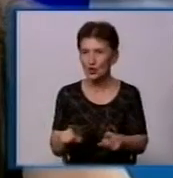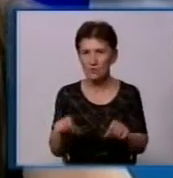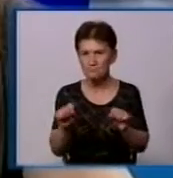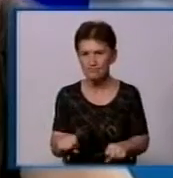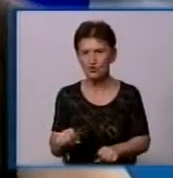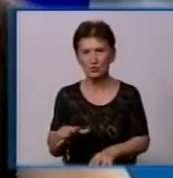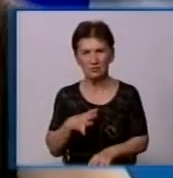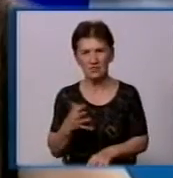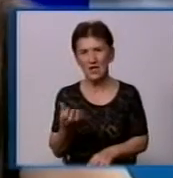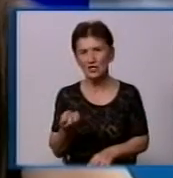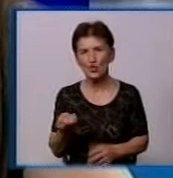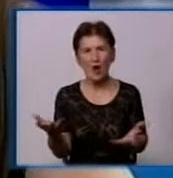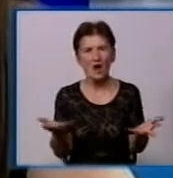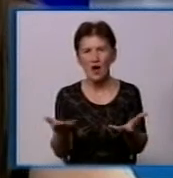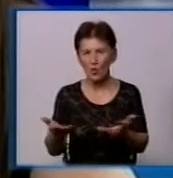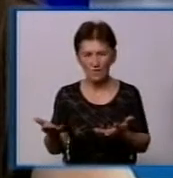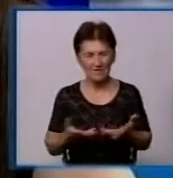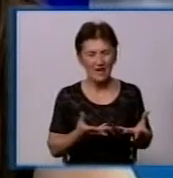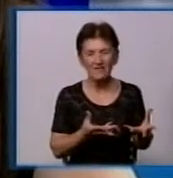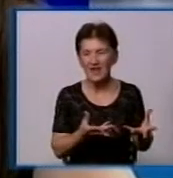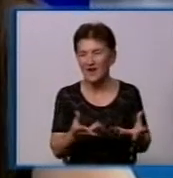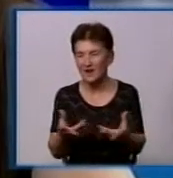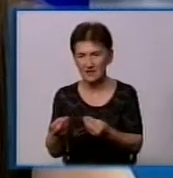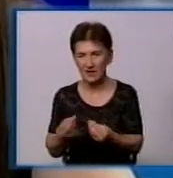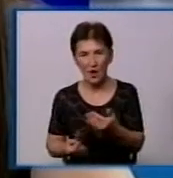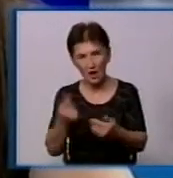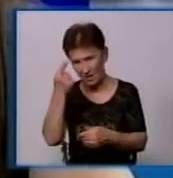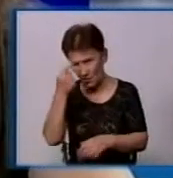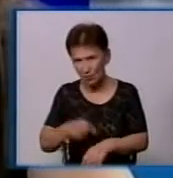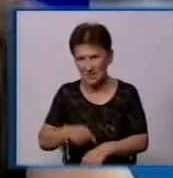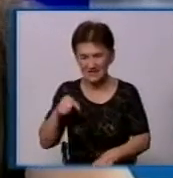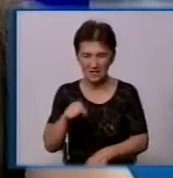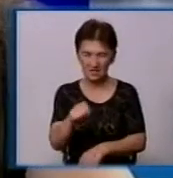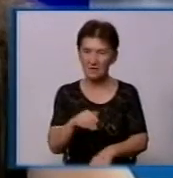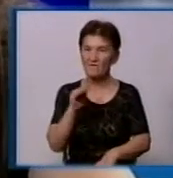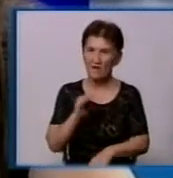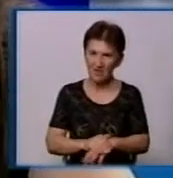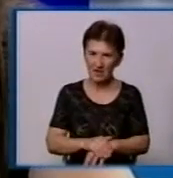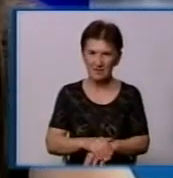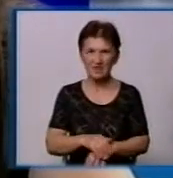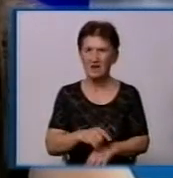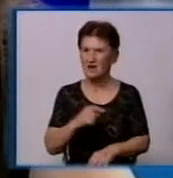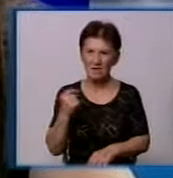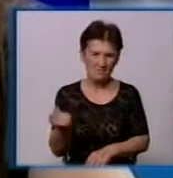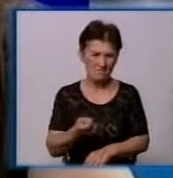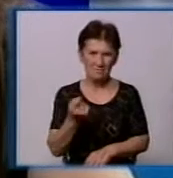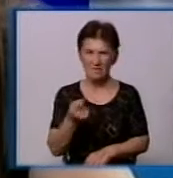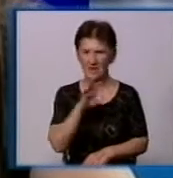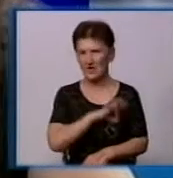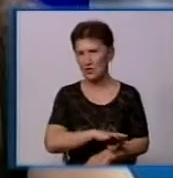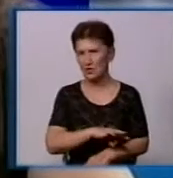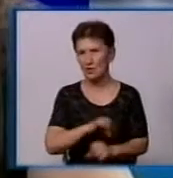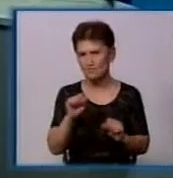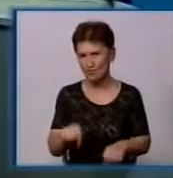ще якогось влияния осознання цього факту, дуже мала вероятність того, що так буде. Ми можемо просто